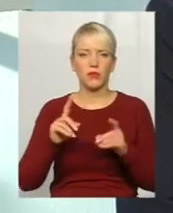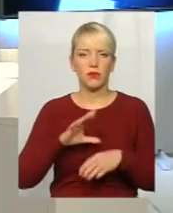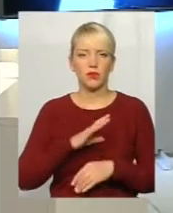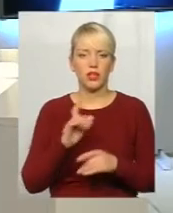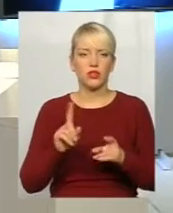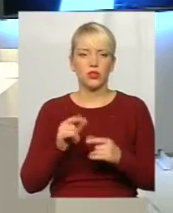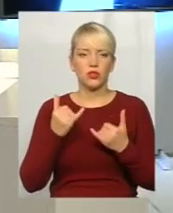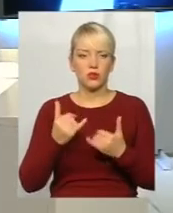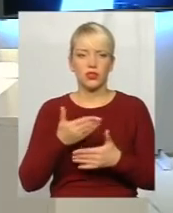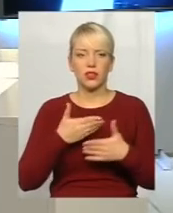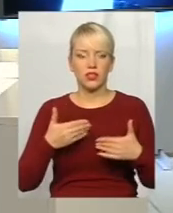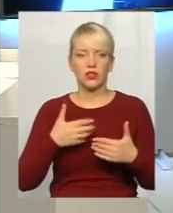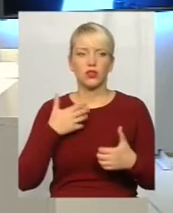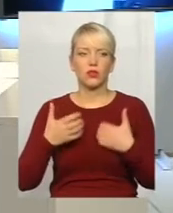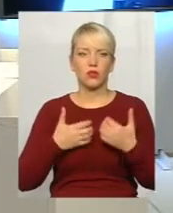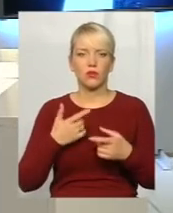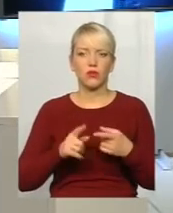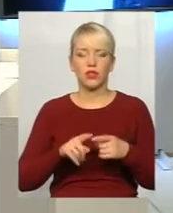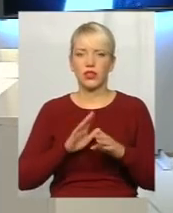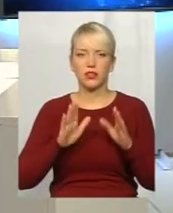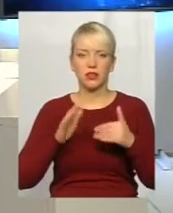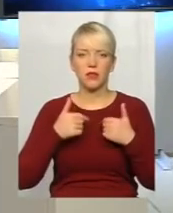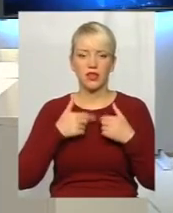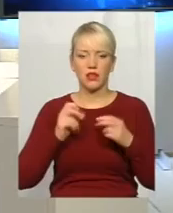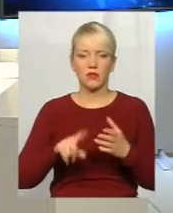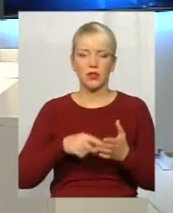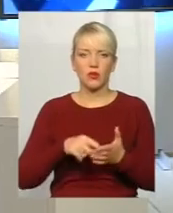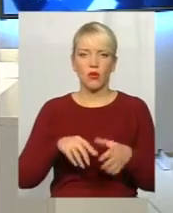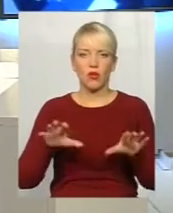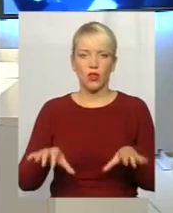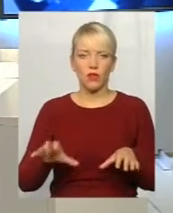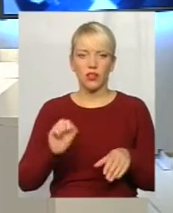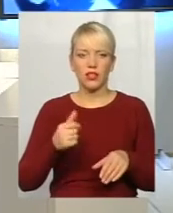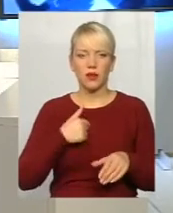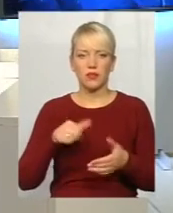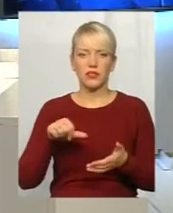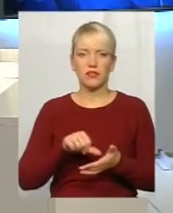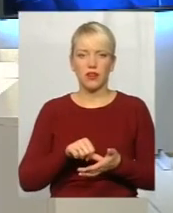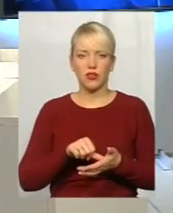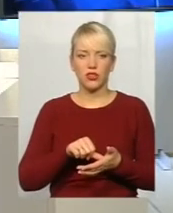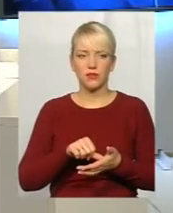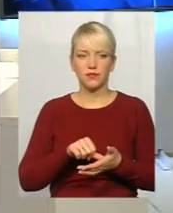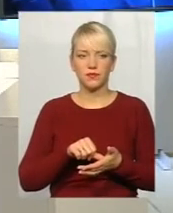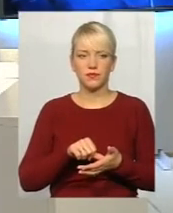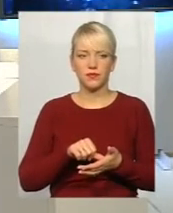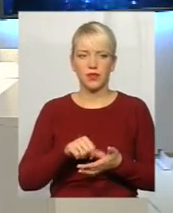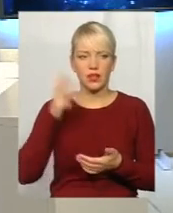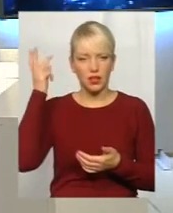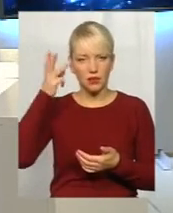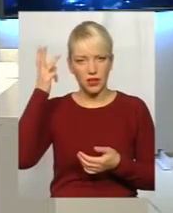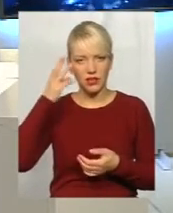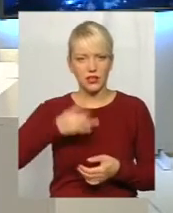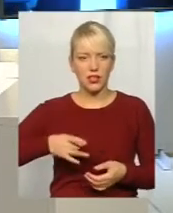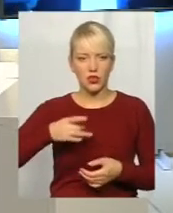сьогодні нас турбує, не тільки мене як міського голови, я представляючи Хмельницьке